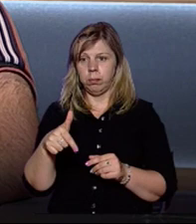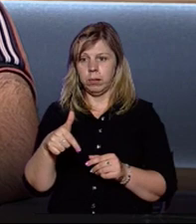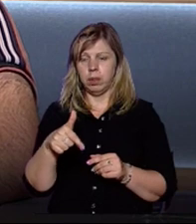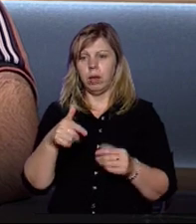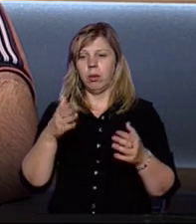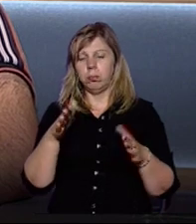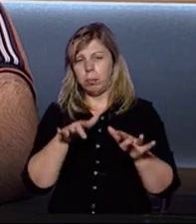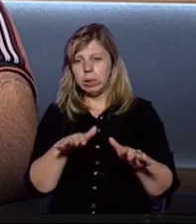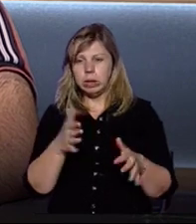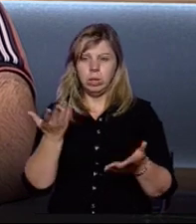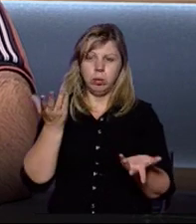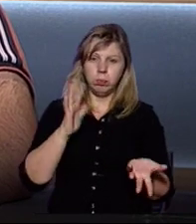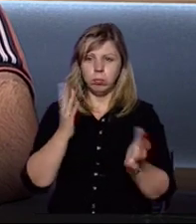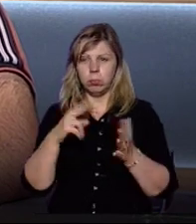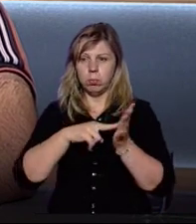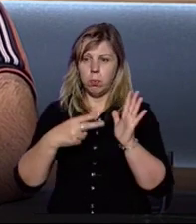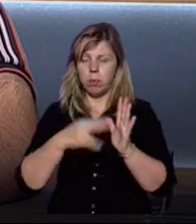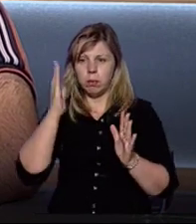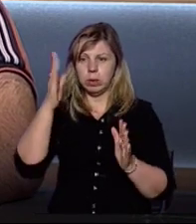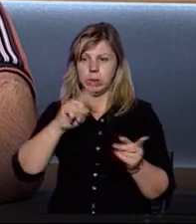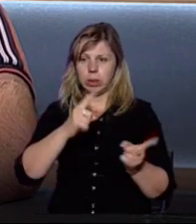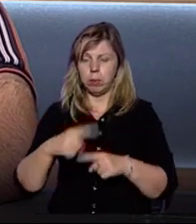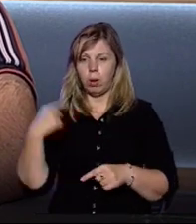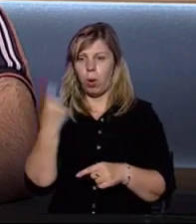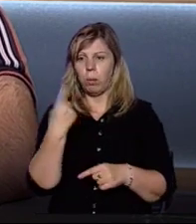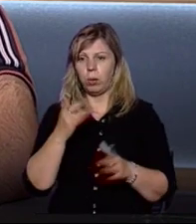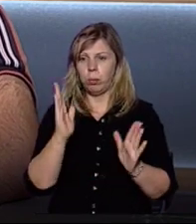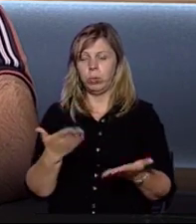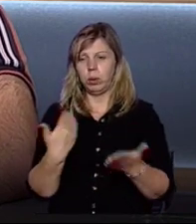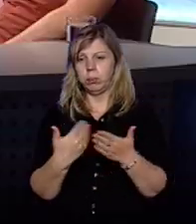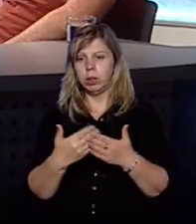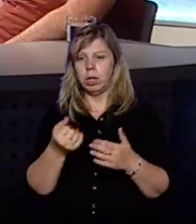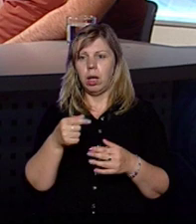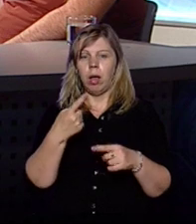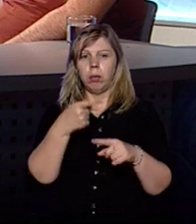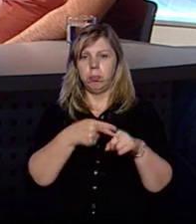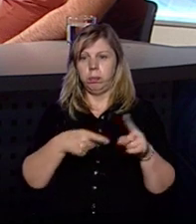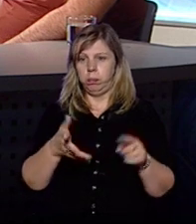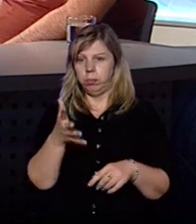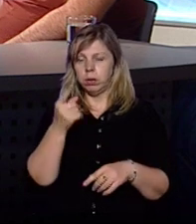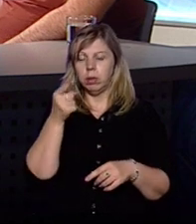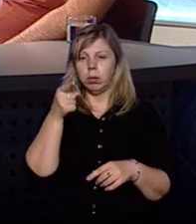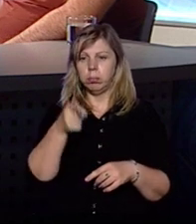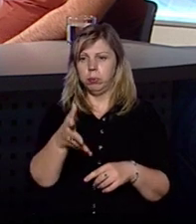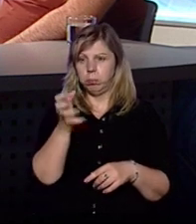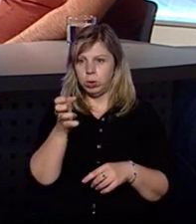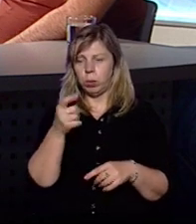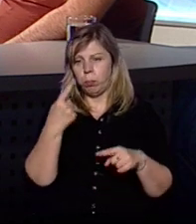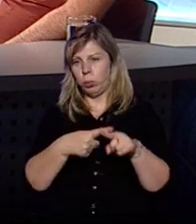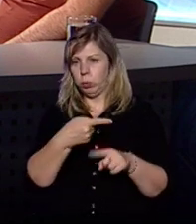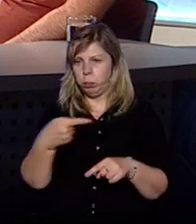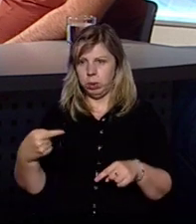практично по перспективних планах, якщо врахуєте Закарпатську область, їх буде всього-навсього півтора тисячі, плюс-мінус.